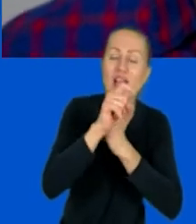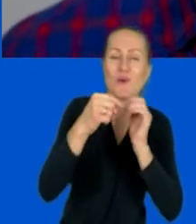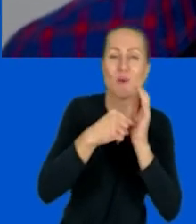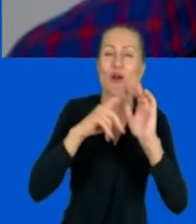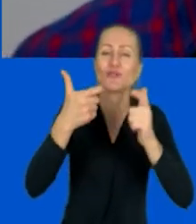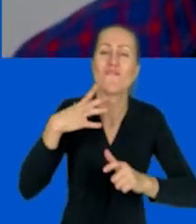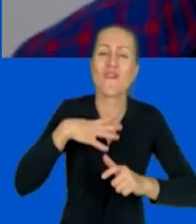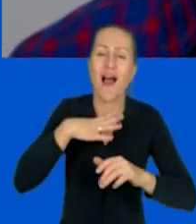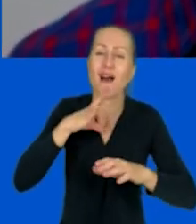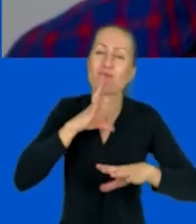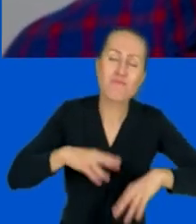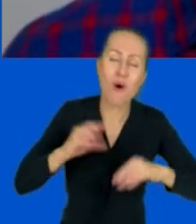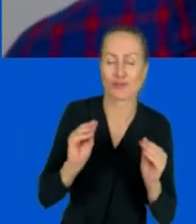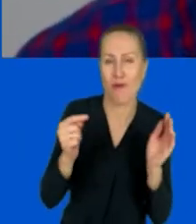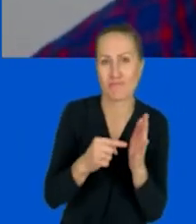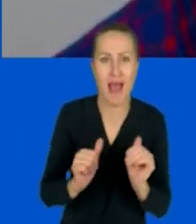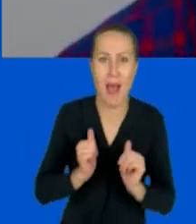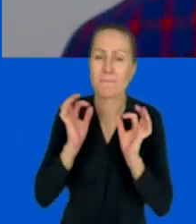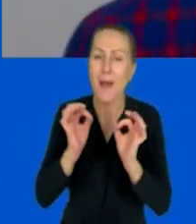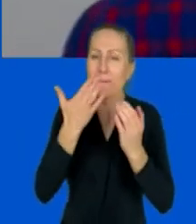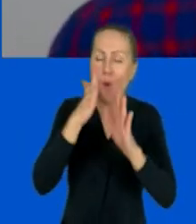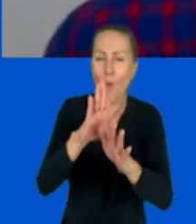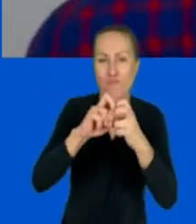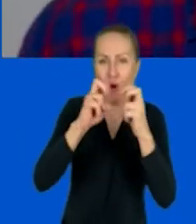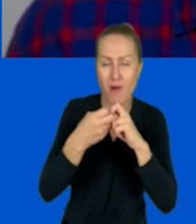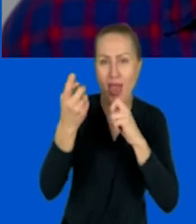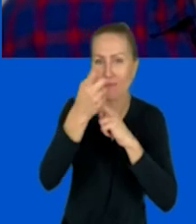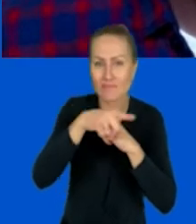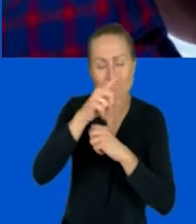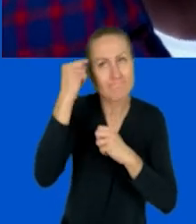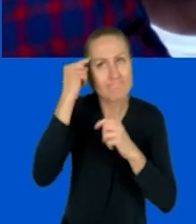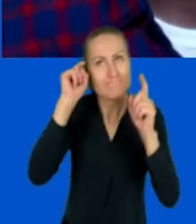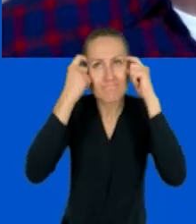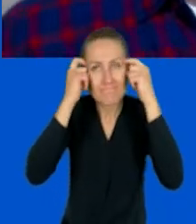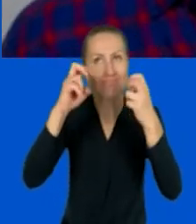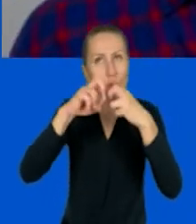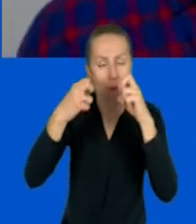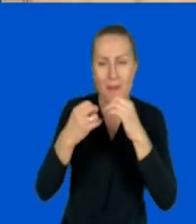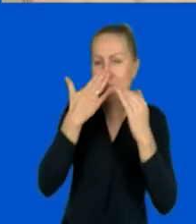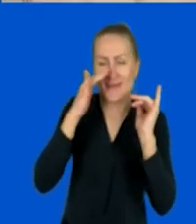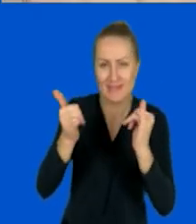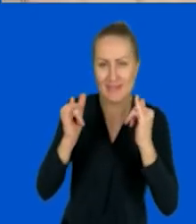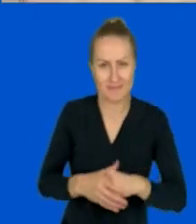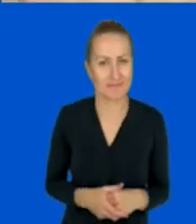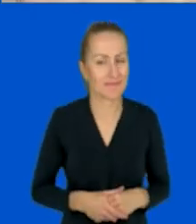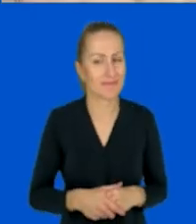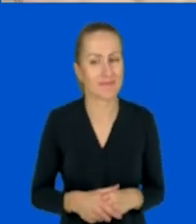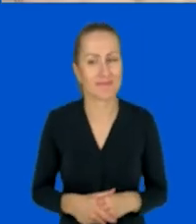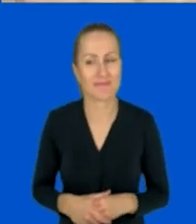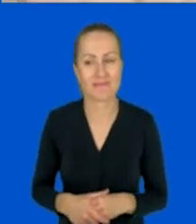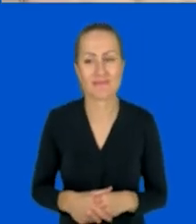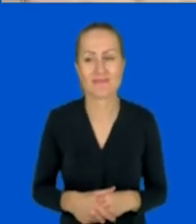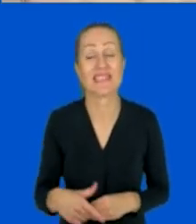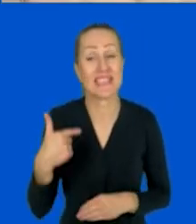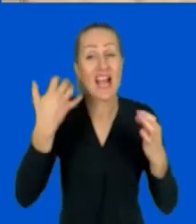których warto rozpocząć, żeby stworzyć problem w głowach swoich odbiorców? No tak, ja tutaj spotykałem się